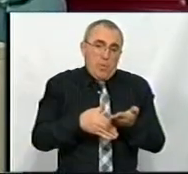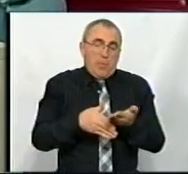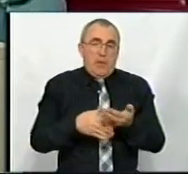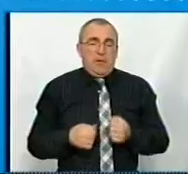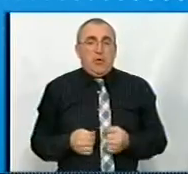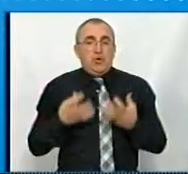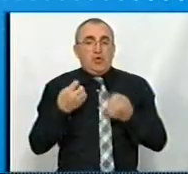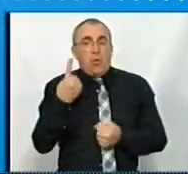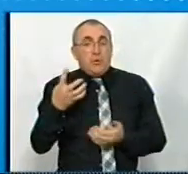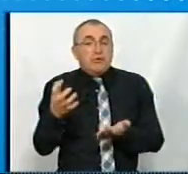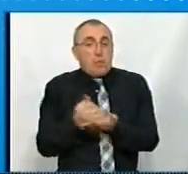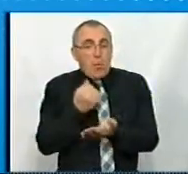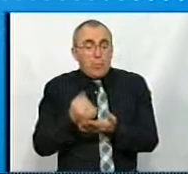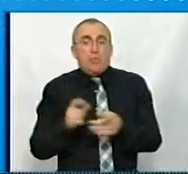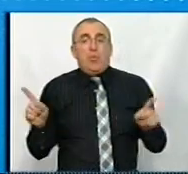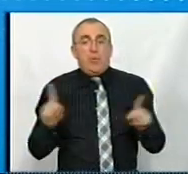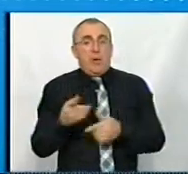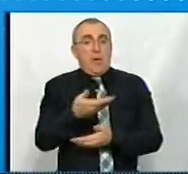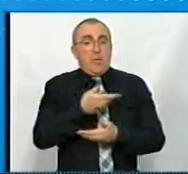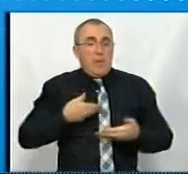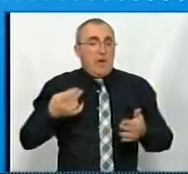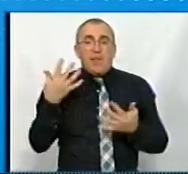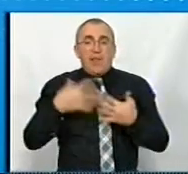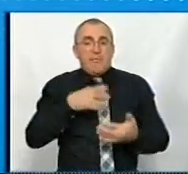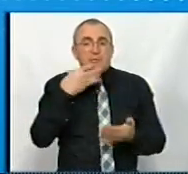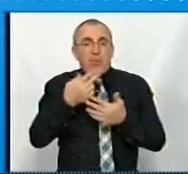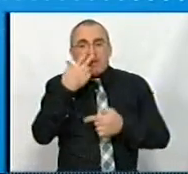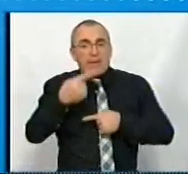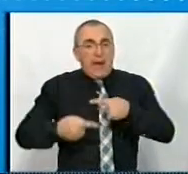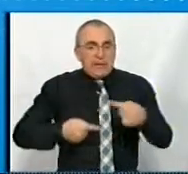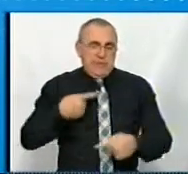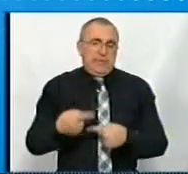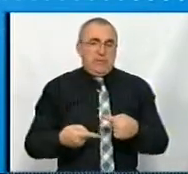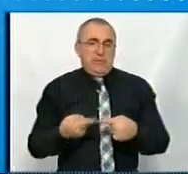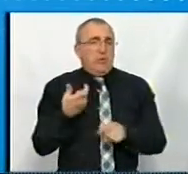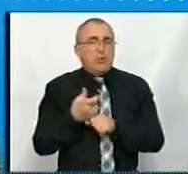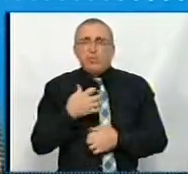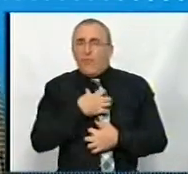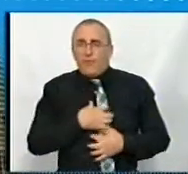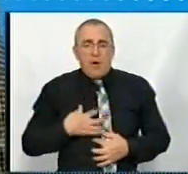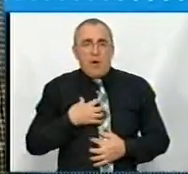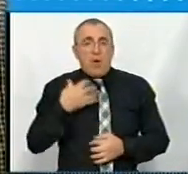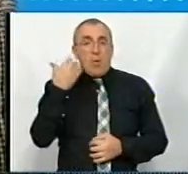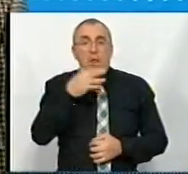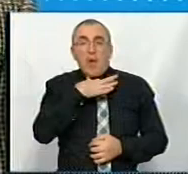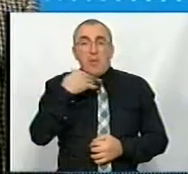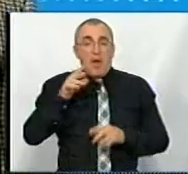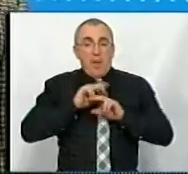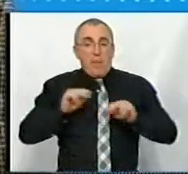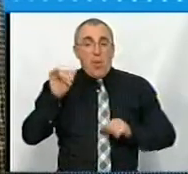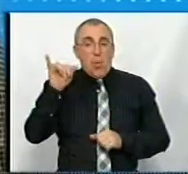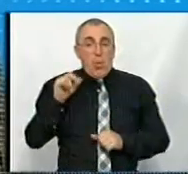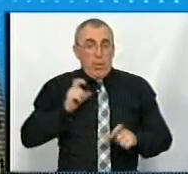Ще один здобуток, що ми не втратили свої традиції. Це дуже важливо. І коли багато педагогічних